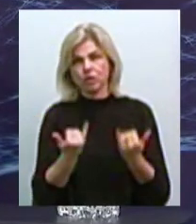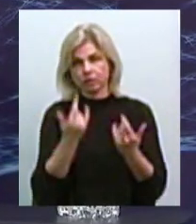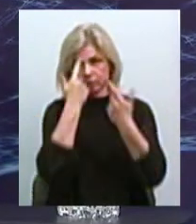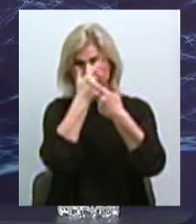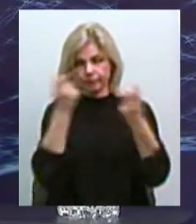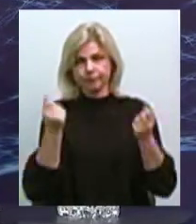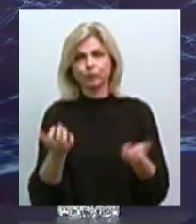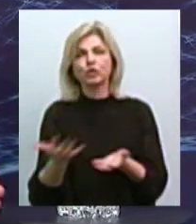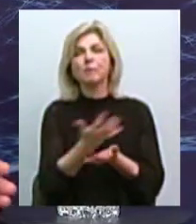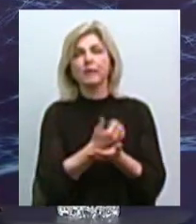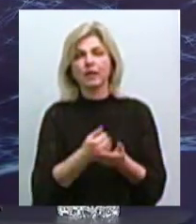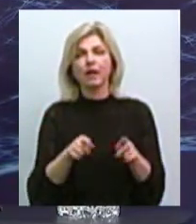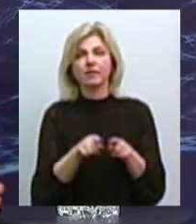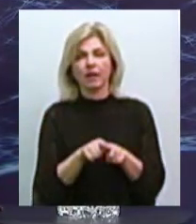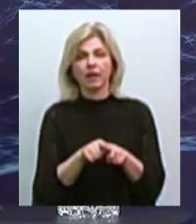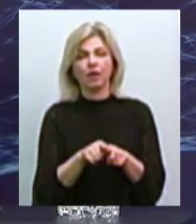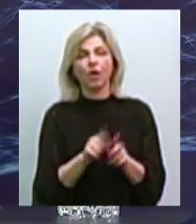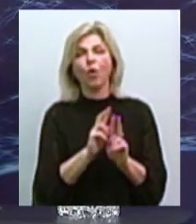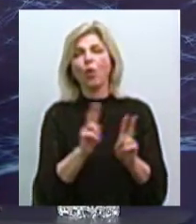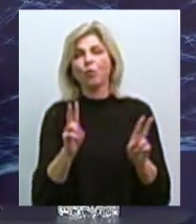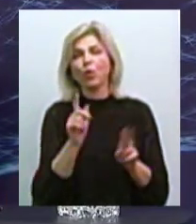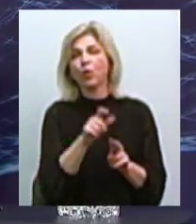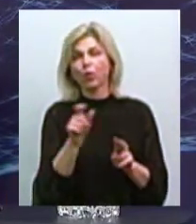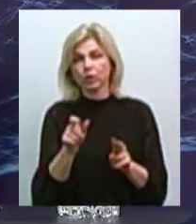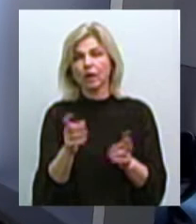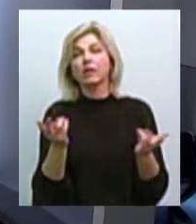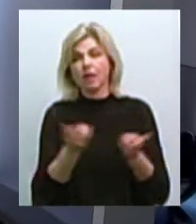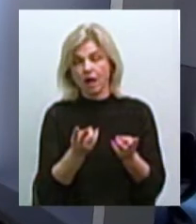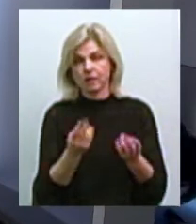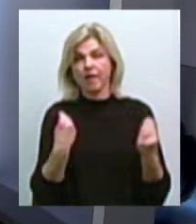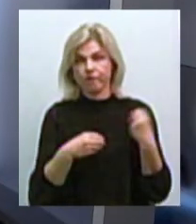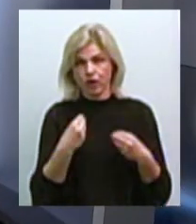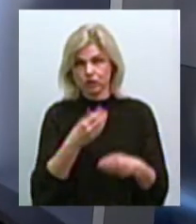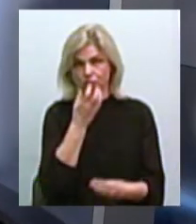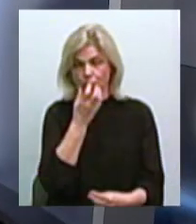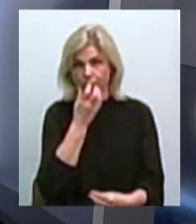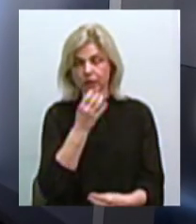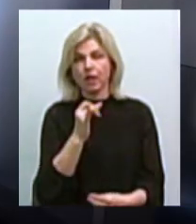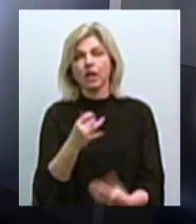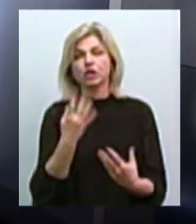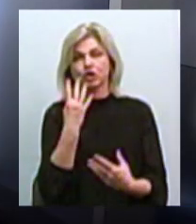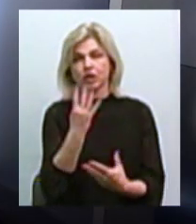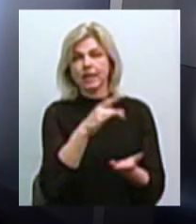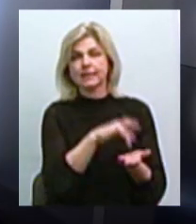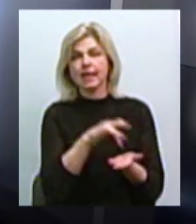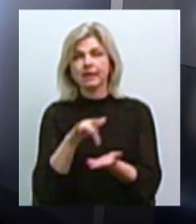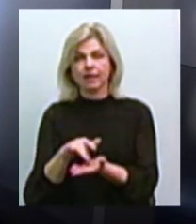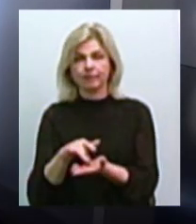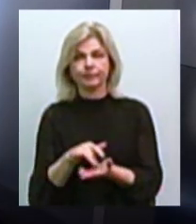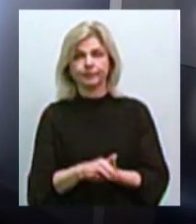збір таких, кому з населення потрібні речі. І, тобто, у нас чотири територіальних центри, це